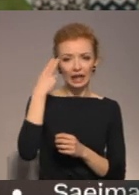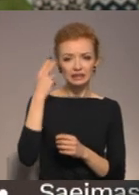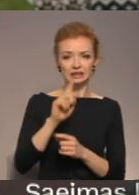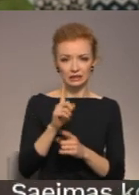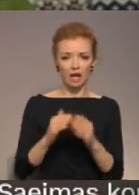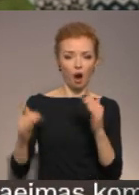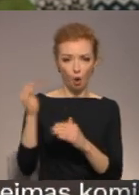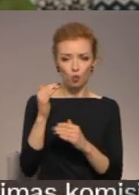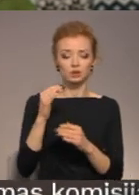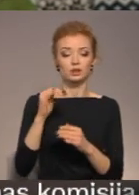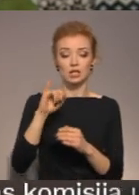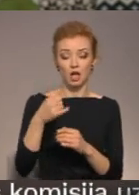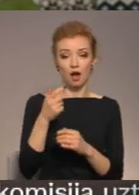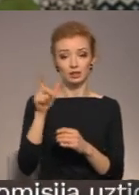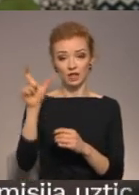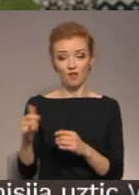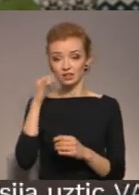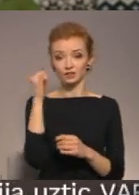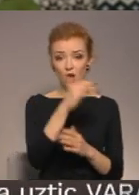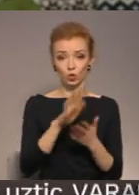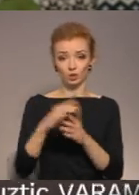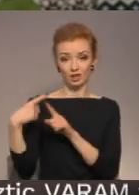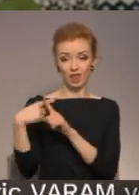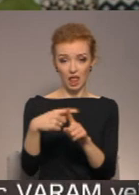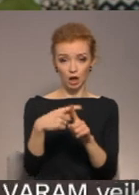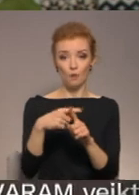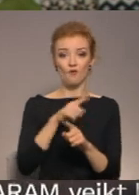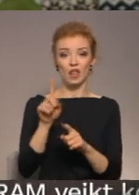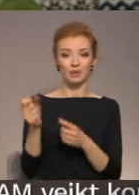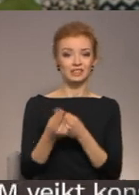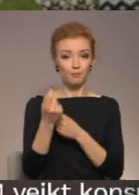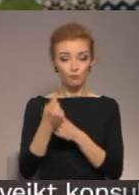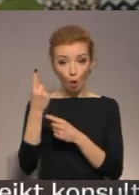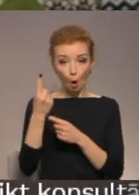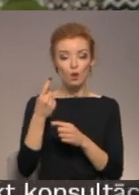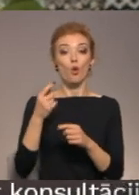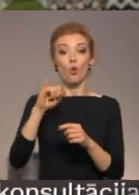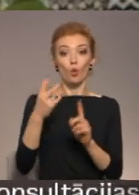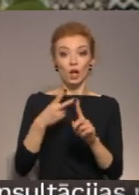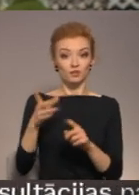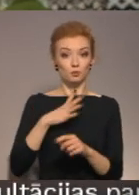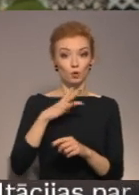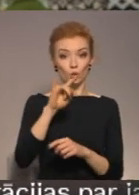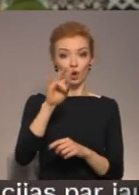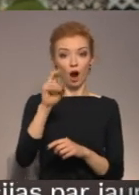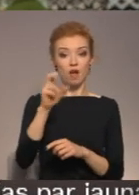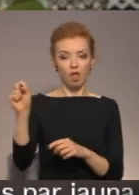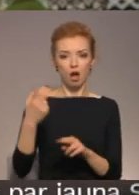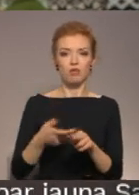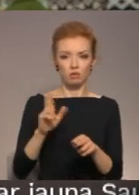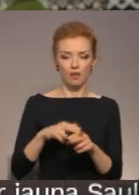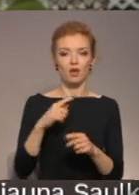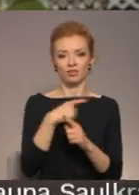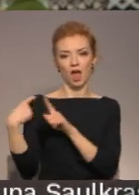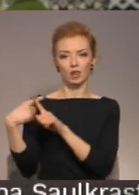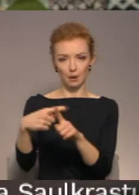augstu. Tātad, pirmkārt, ja viņš zona dienestam, viņam ir simptomi, otrām kārtām viņš ir bijis uhaņā. Tātad uz šīm divām lietām dienestis